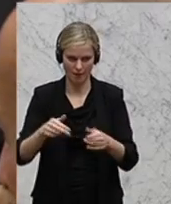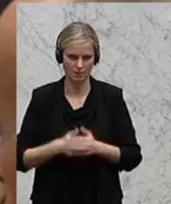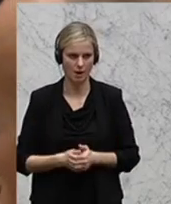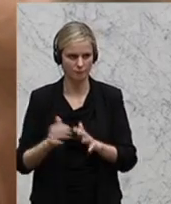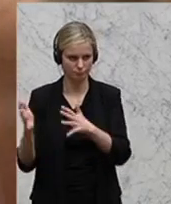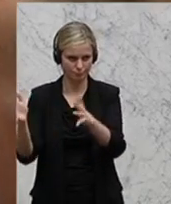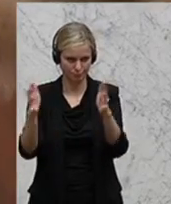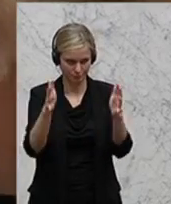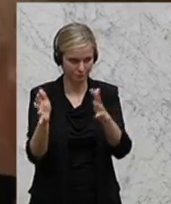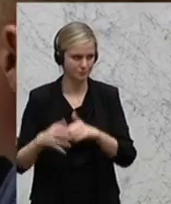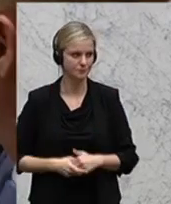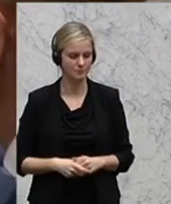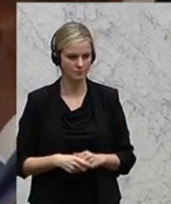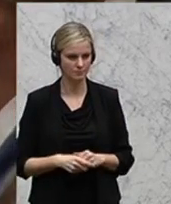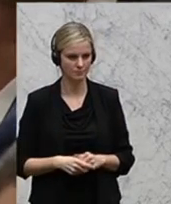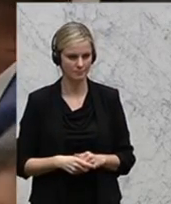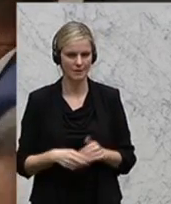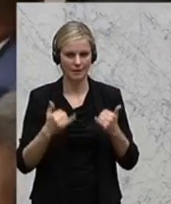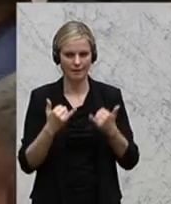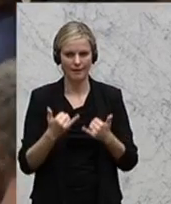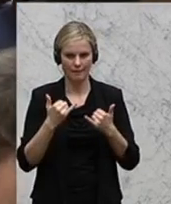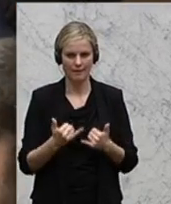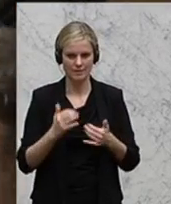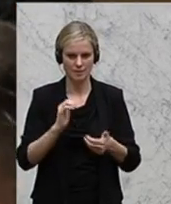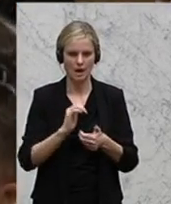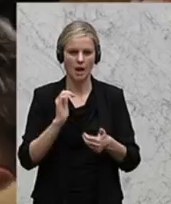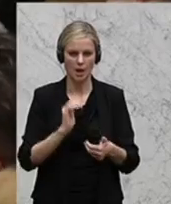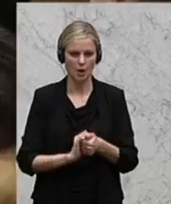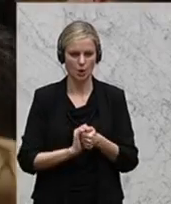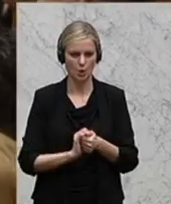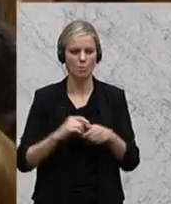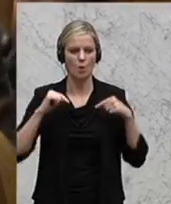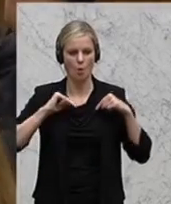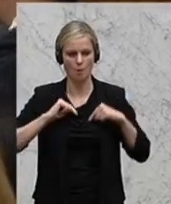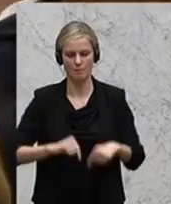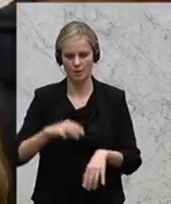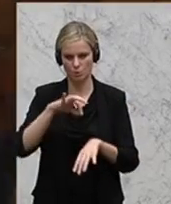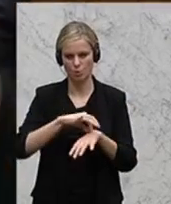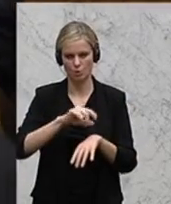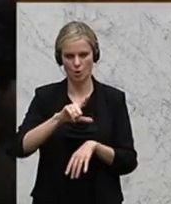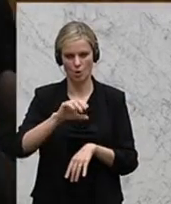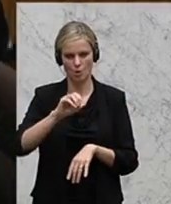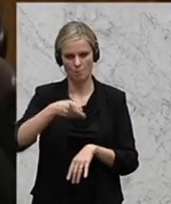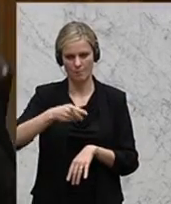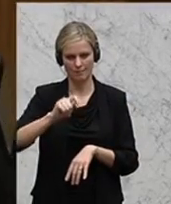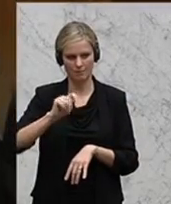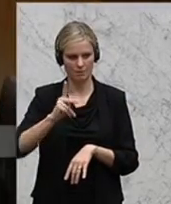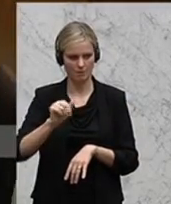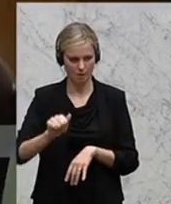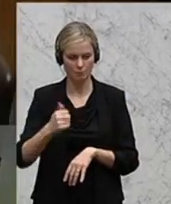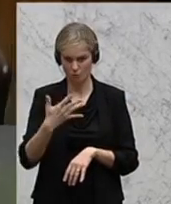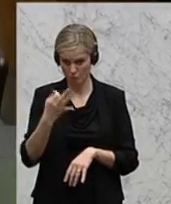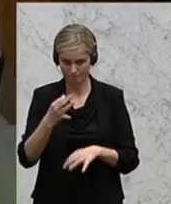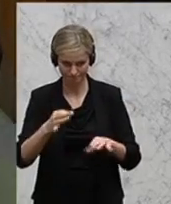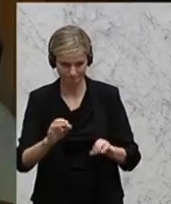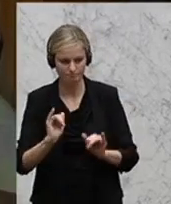Eine Generalabrechnung mit der Bundesregierung von Peter Pilz von den Grünen. Eine Regierungsumbildung sei stets auch eine Chance, doch